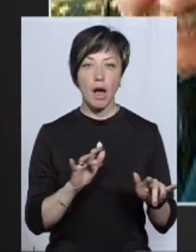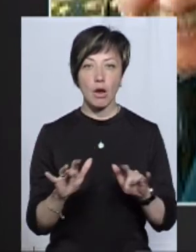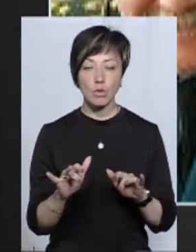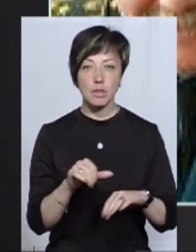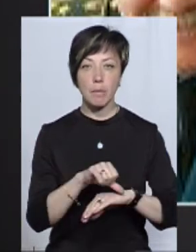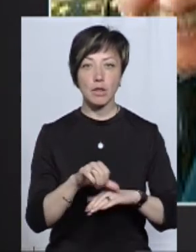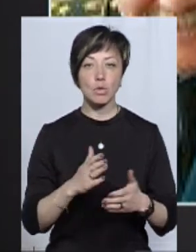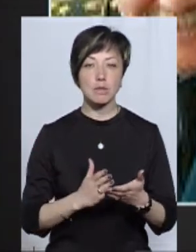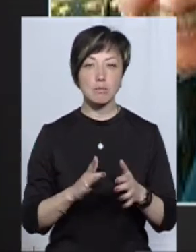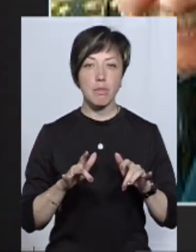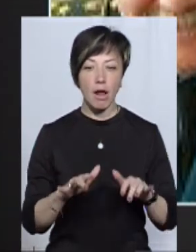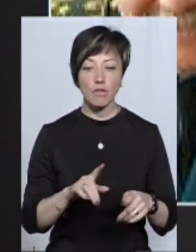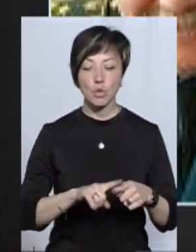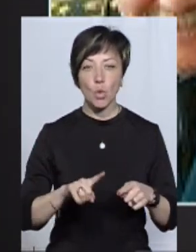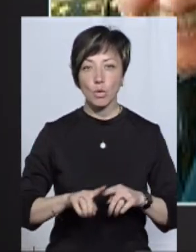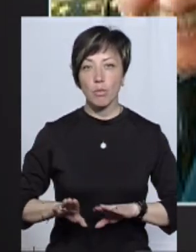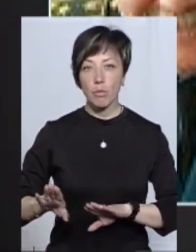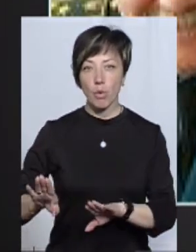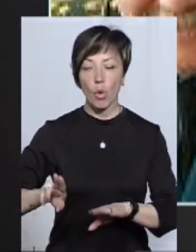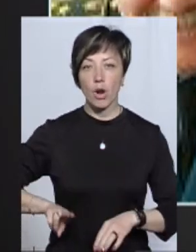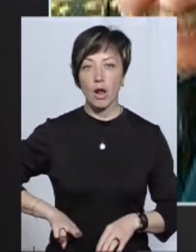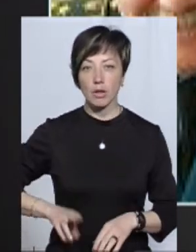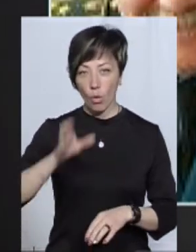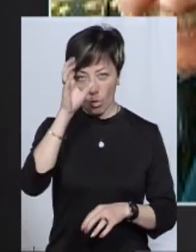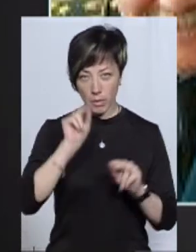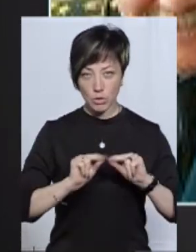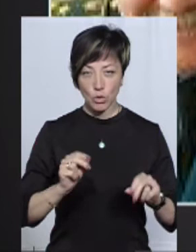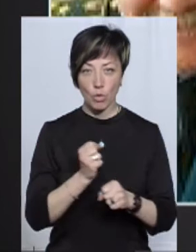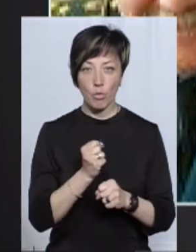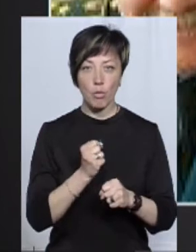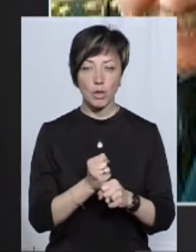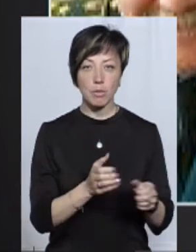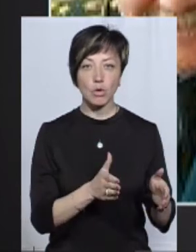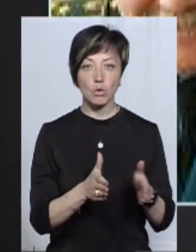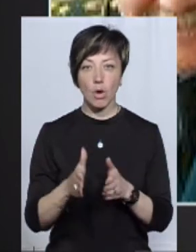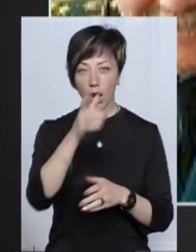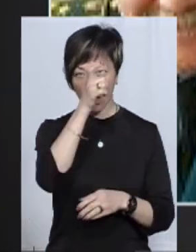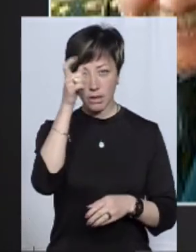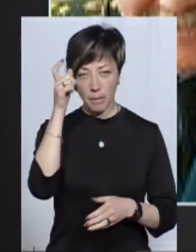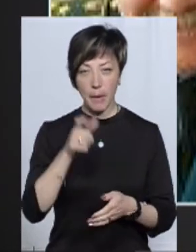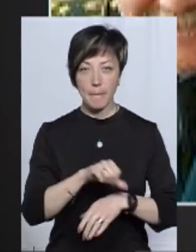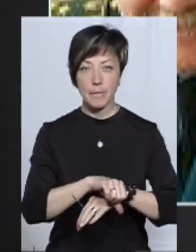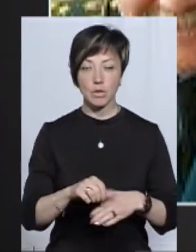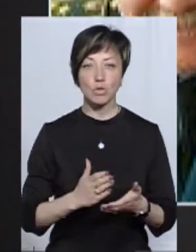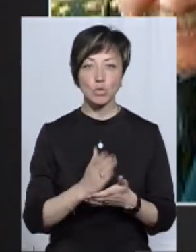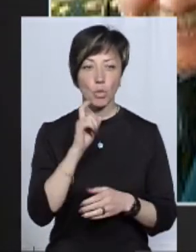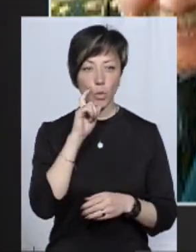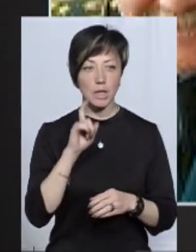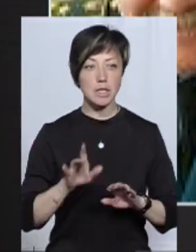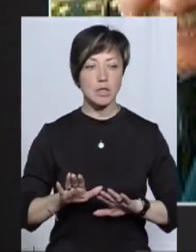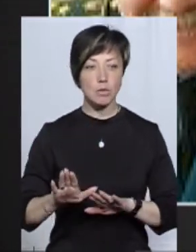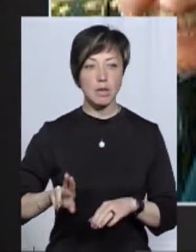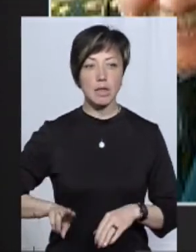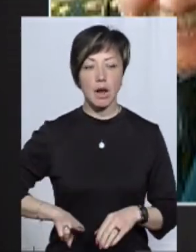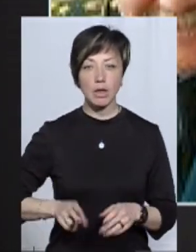та митної справи. Згодом проректора з науково-педагогічної роботи та митної підготовки Академії митної служби України, заступника